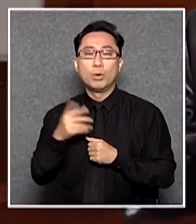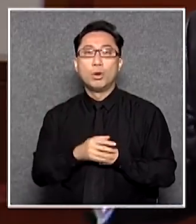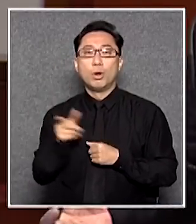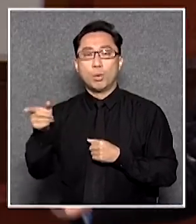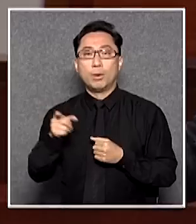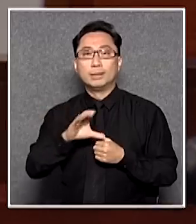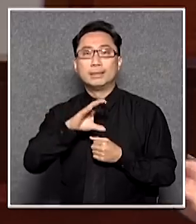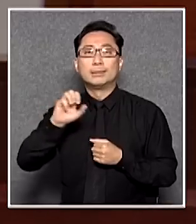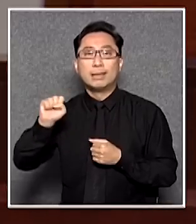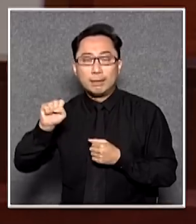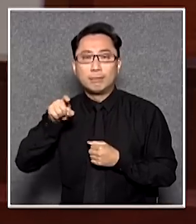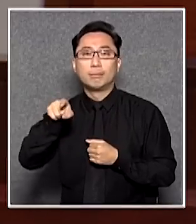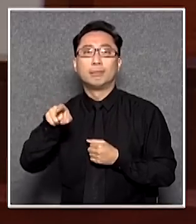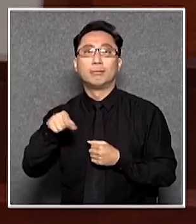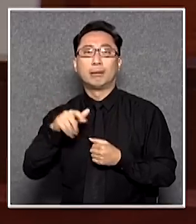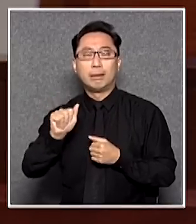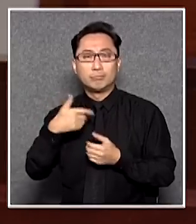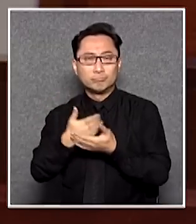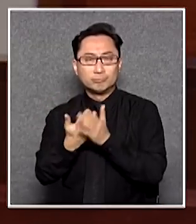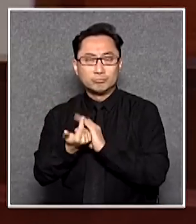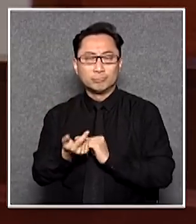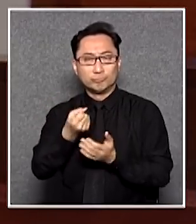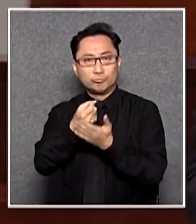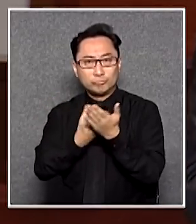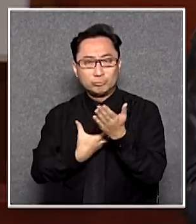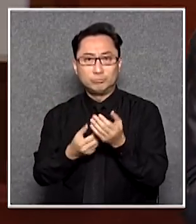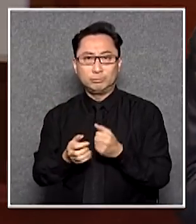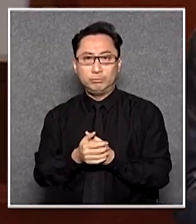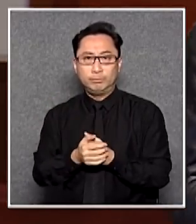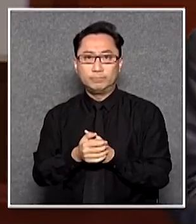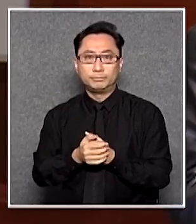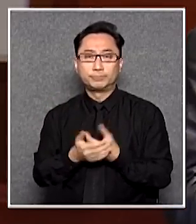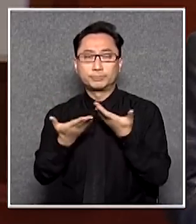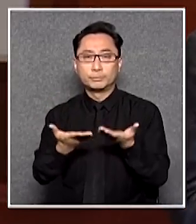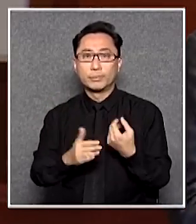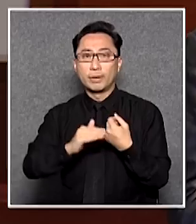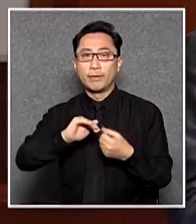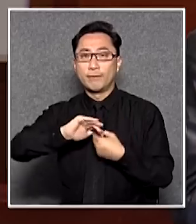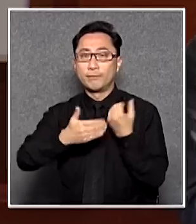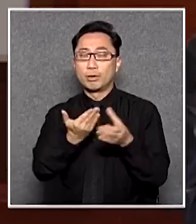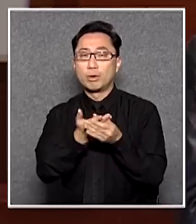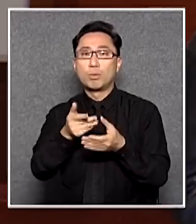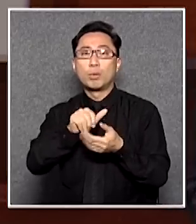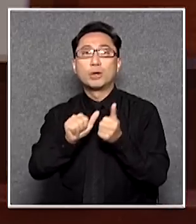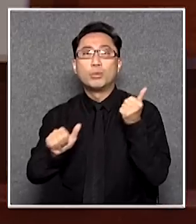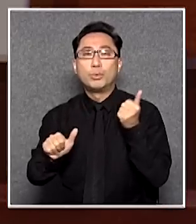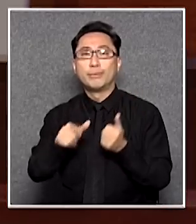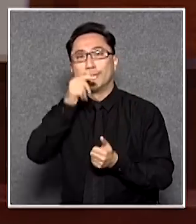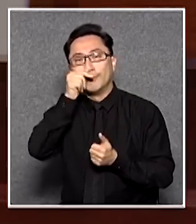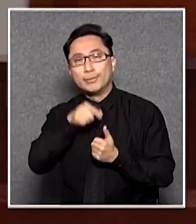現在很有興趣這些條例所有的草果一出的時候我沒有入法案委員會都會提CSA覺得是有趣的